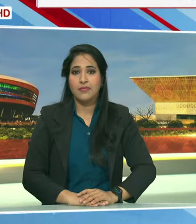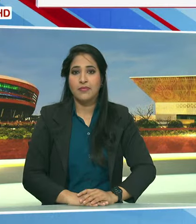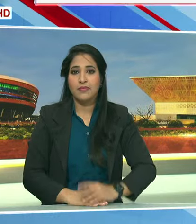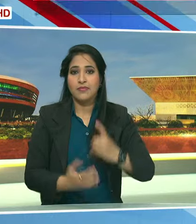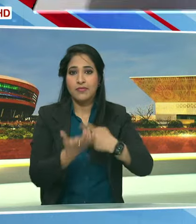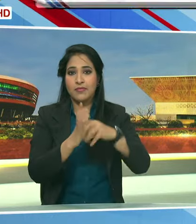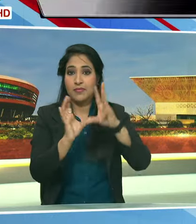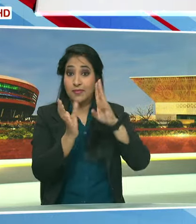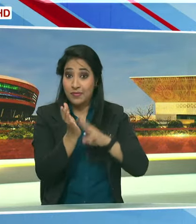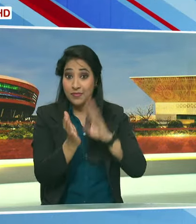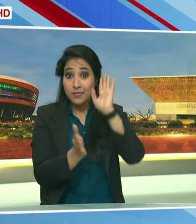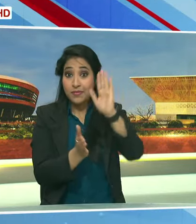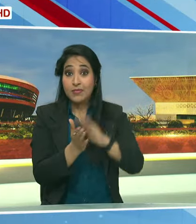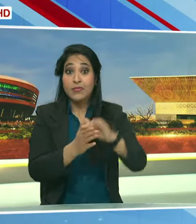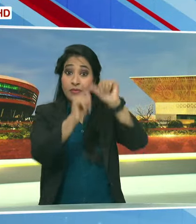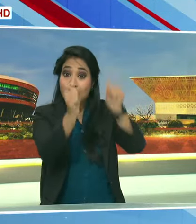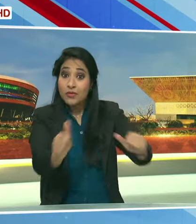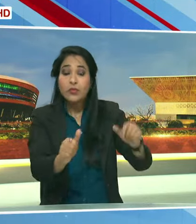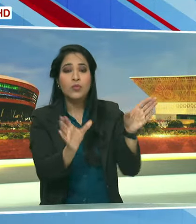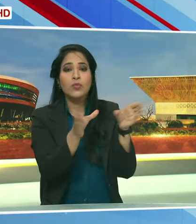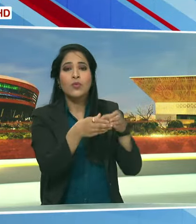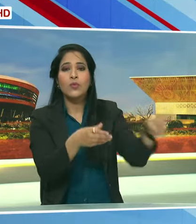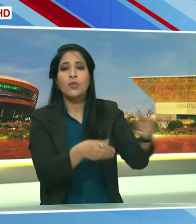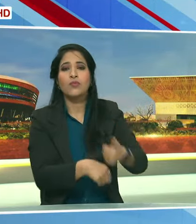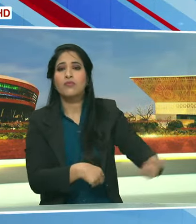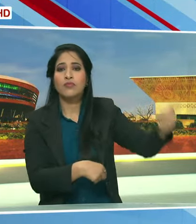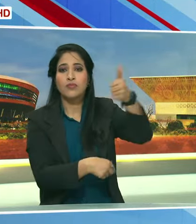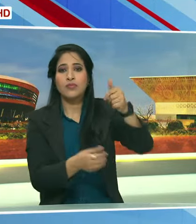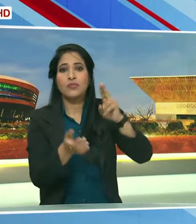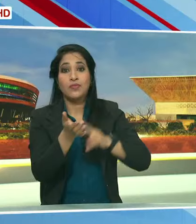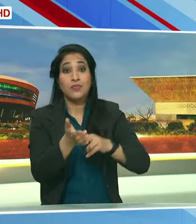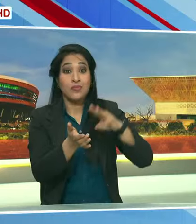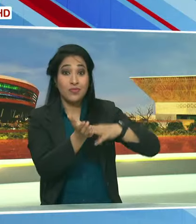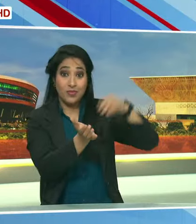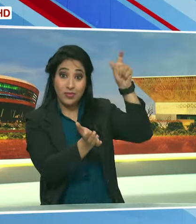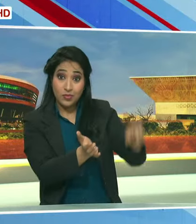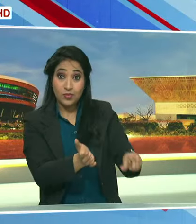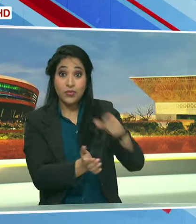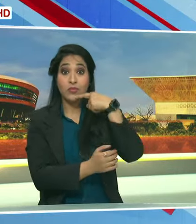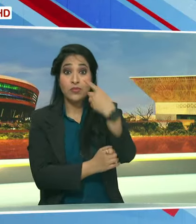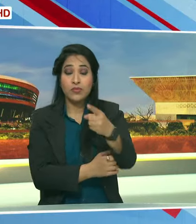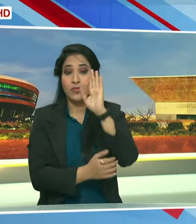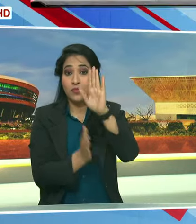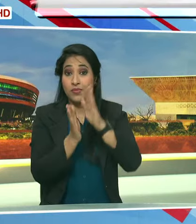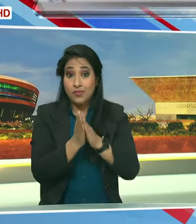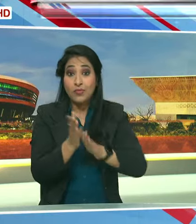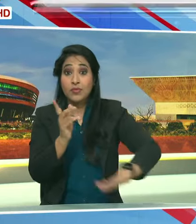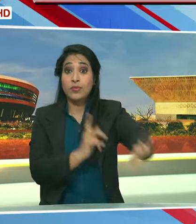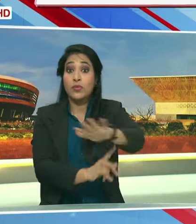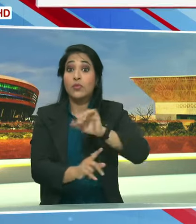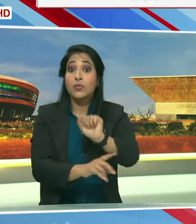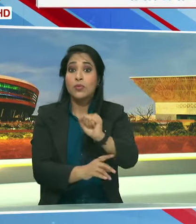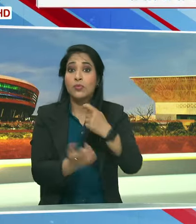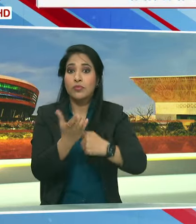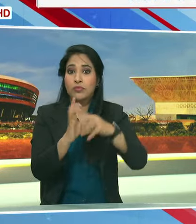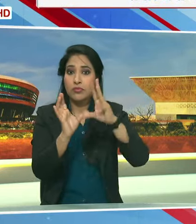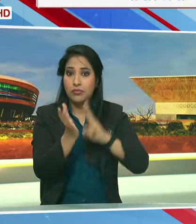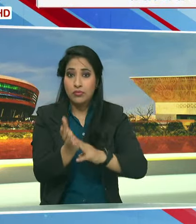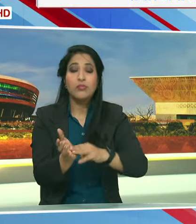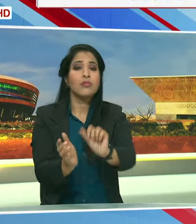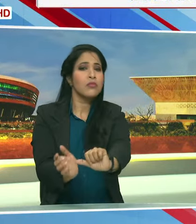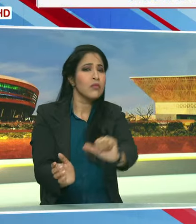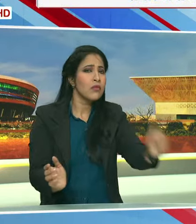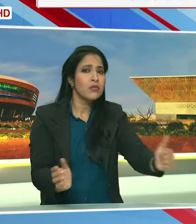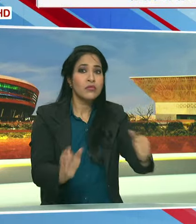राम मंदिर नर्मान समितिक अध्यक्ष निर्पेंद्र मिश्रा ने कहा मंदिर प्रांगन में राम मंदिर के